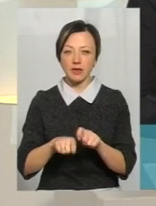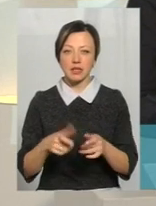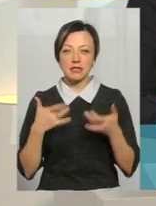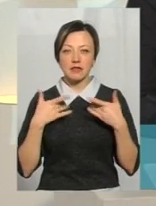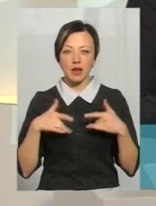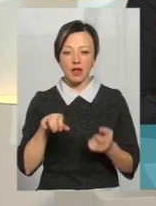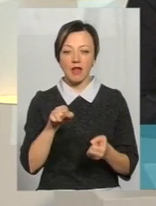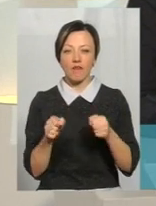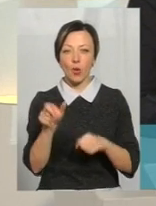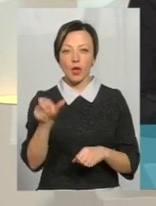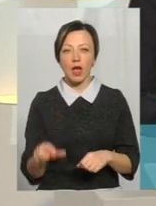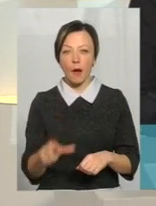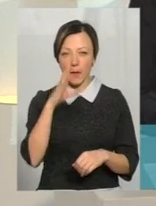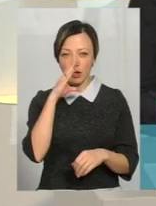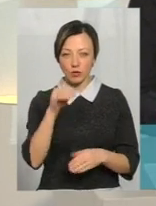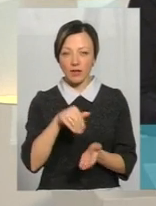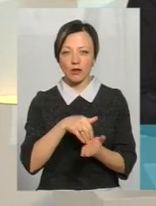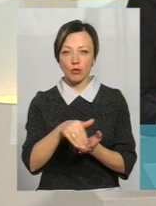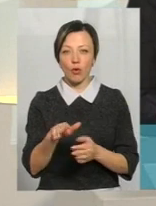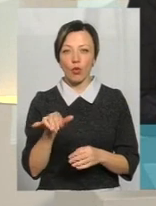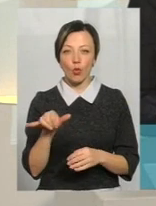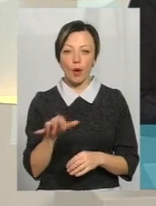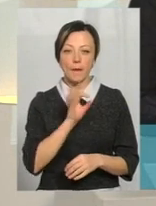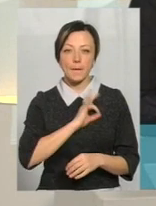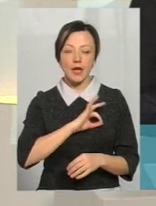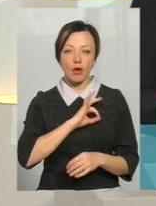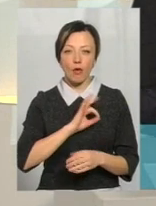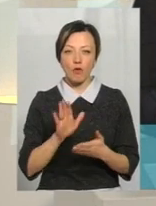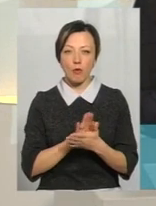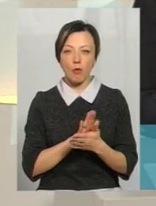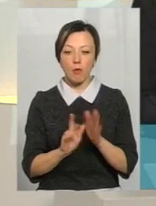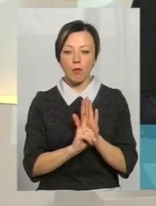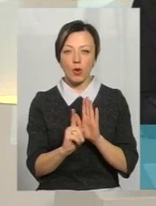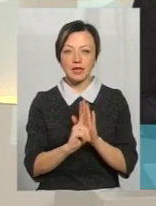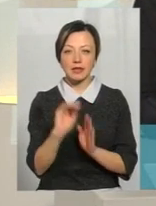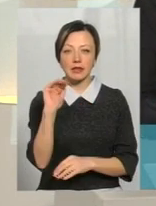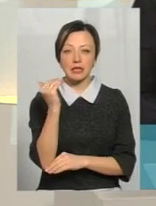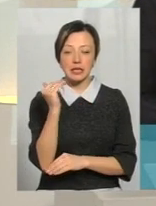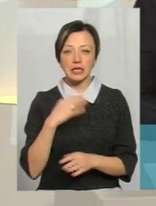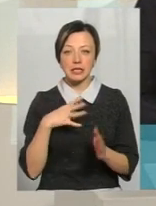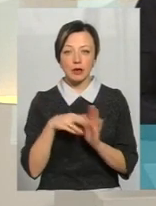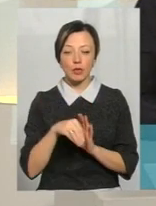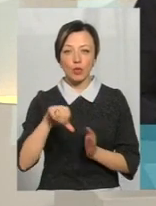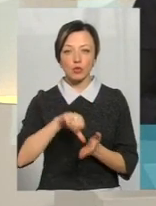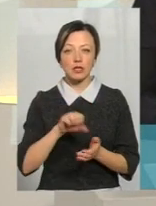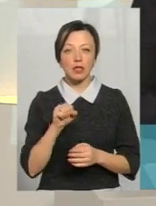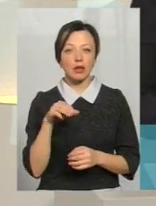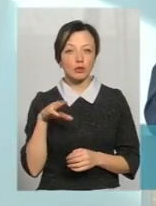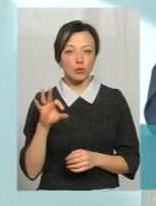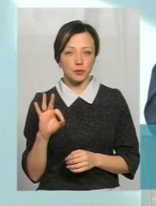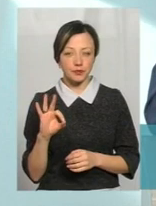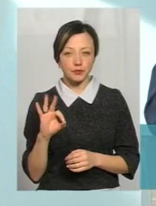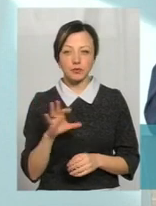водія маршрутки, який відмовив у пільговому проїзді дитини загиблого учасника антитерористичної